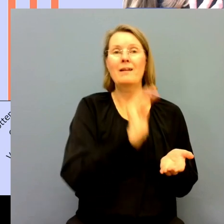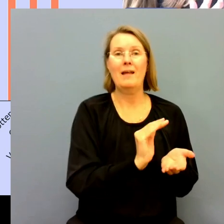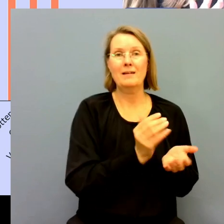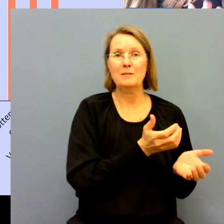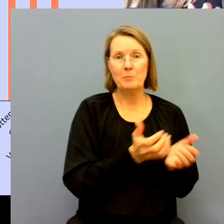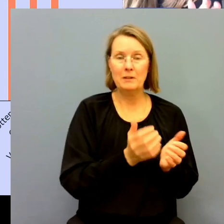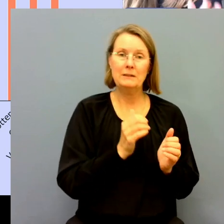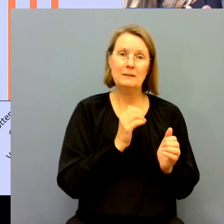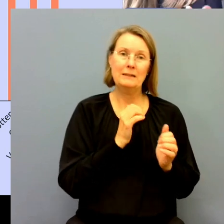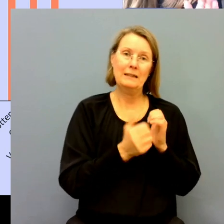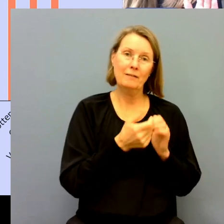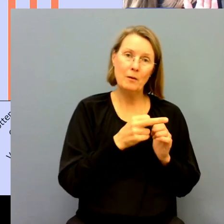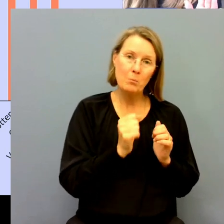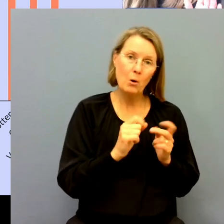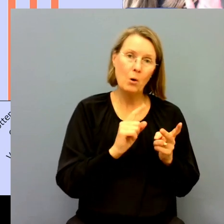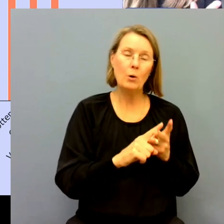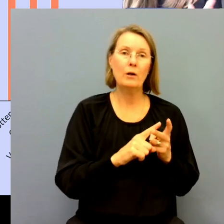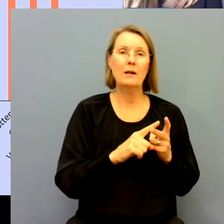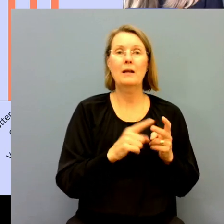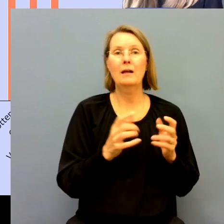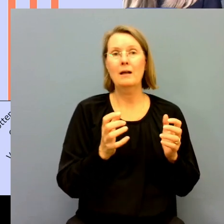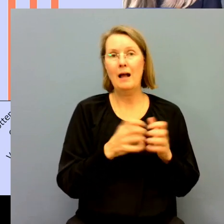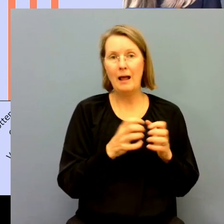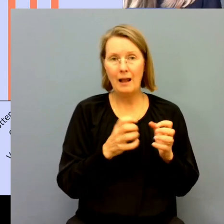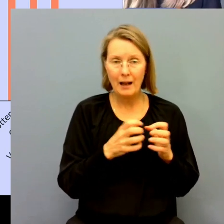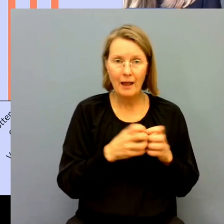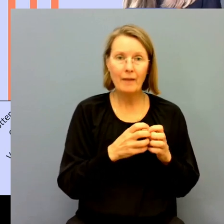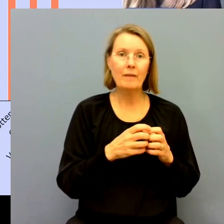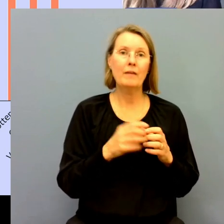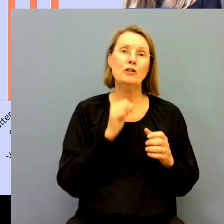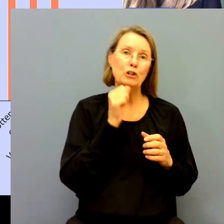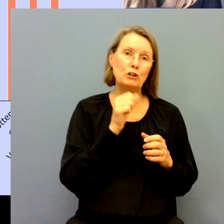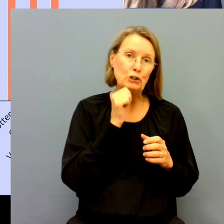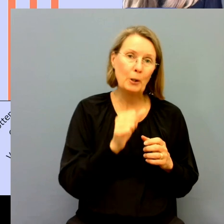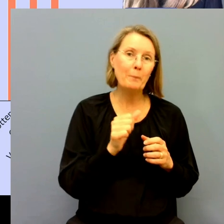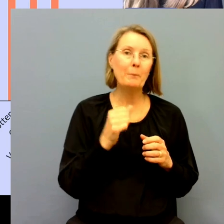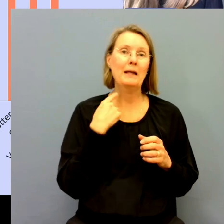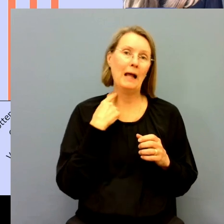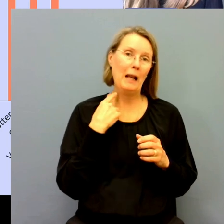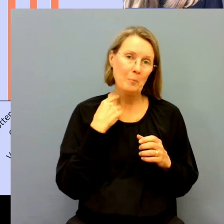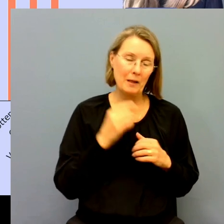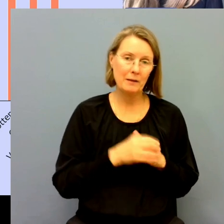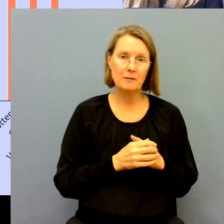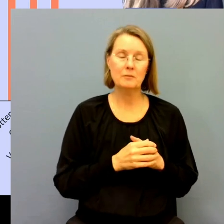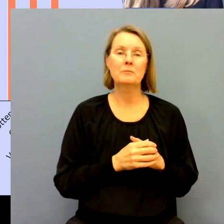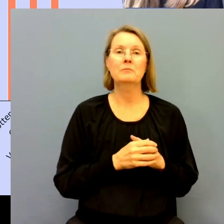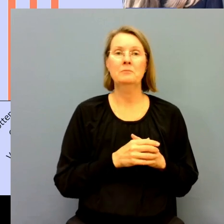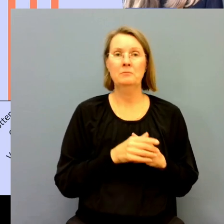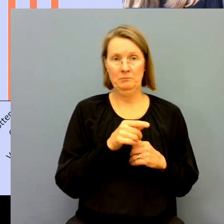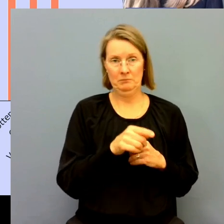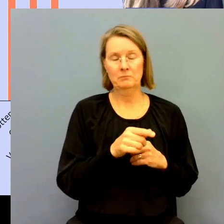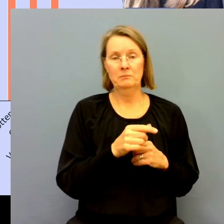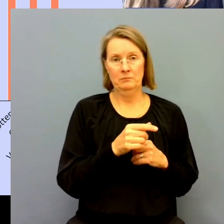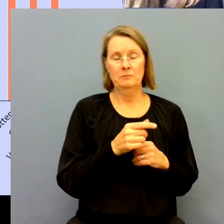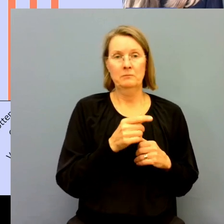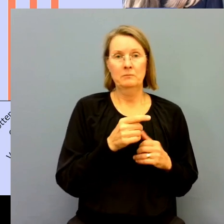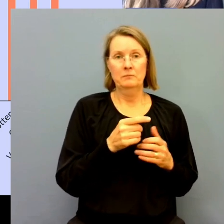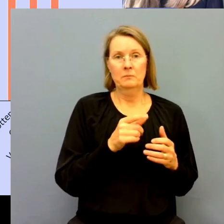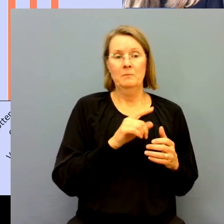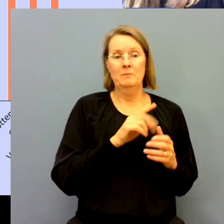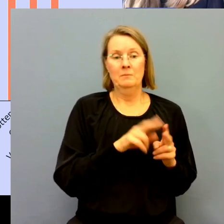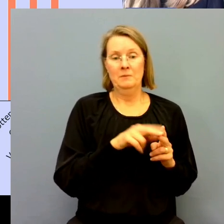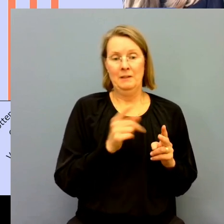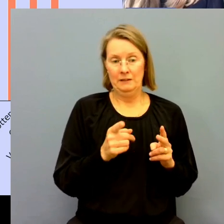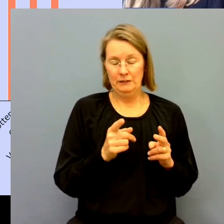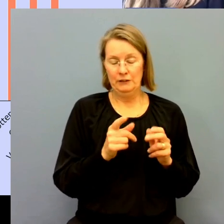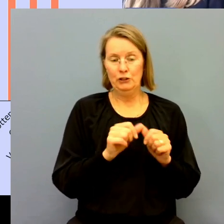lägst. Gävleborg, Halland, Jönköping och Kalmar. Och där var det ungefär 1 % av uppdragen som inte kunde tillsättas.